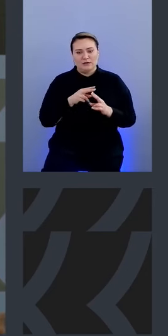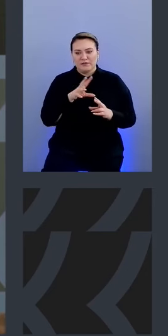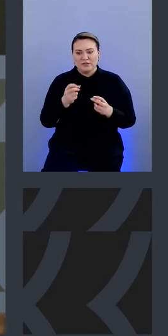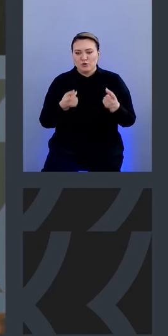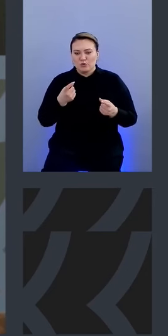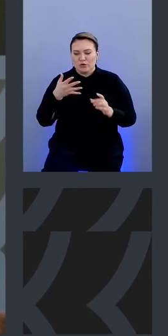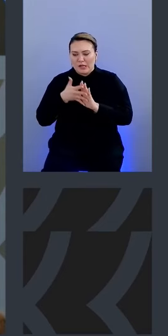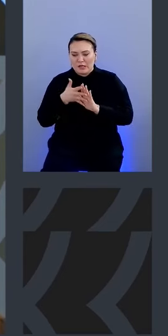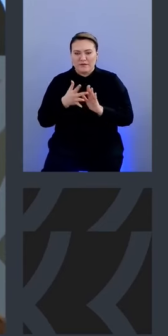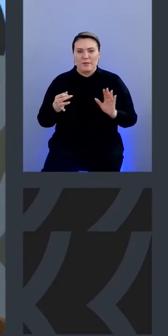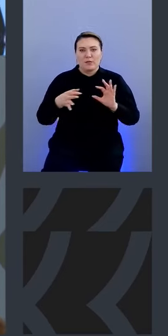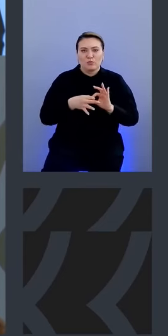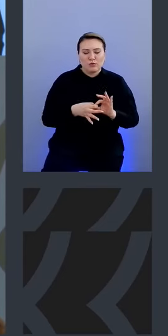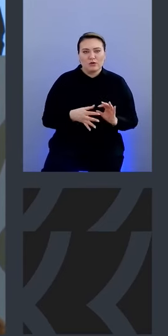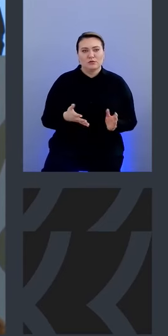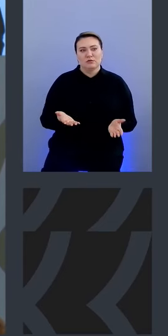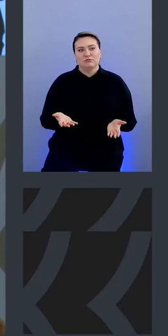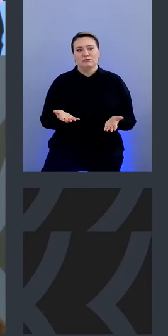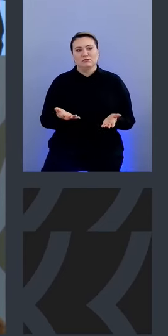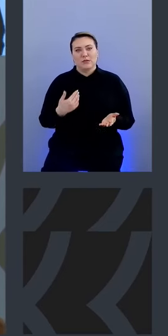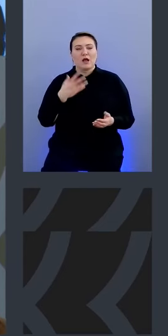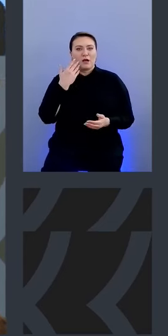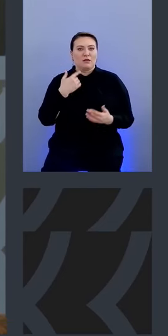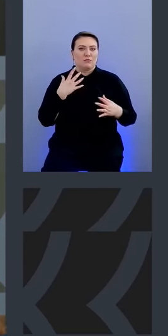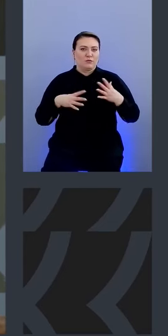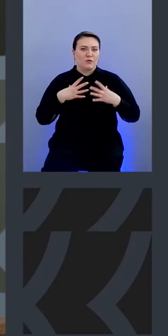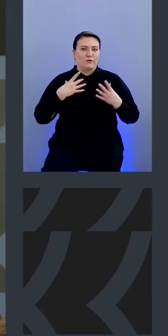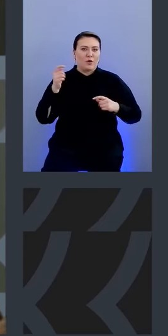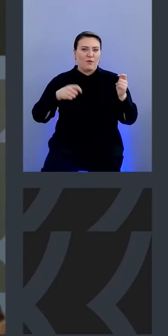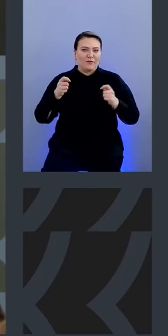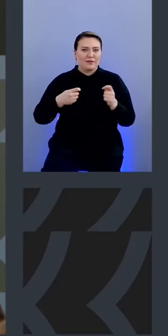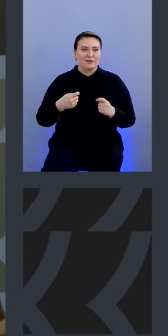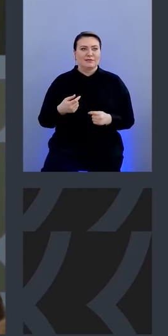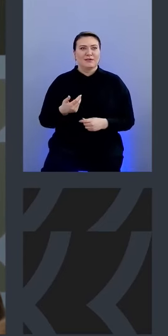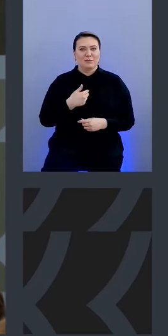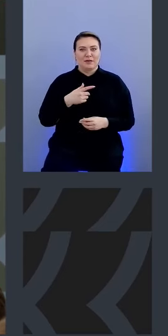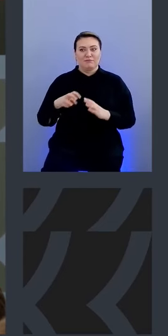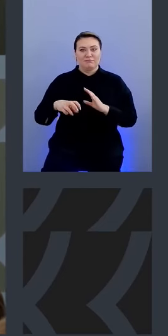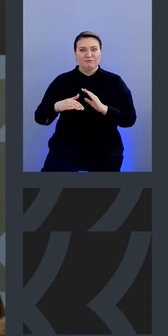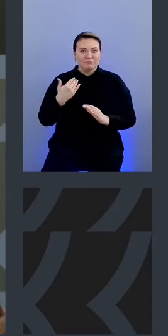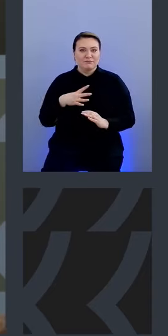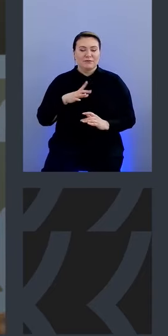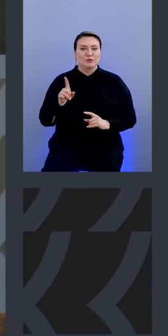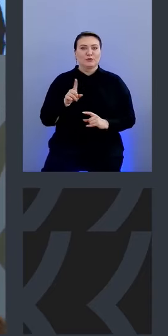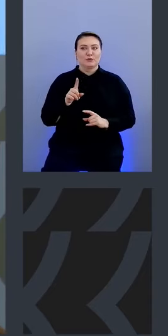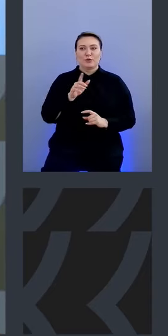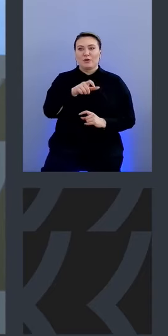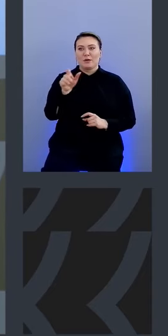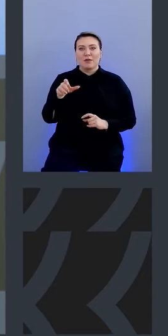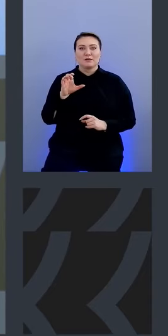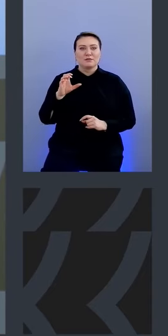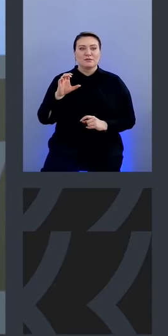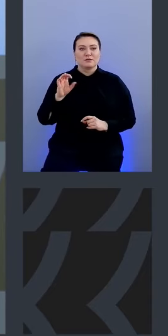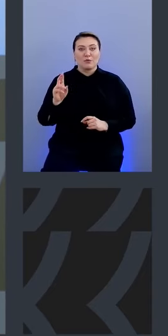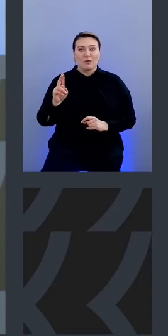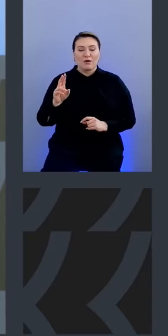подключался вот и вот буквально я когда готовился конференции мне вот написали что там ребята сока что